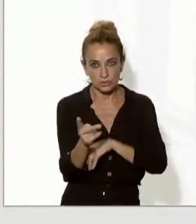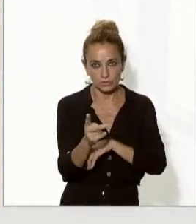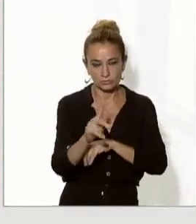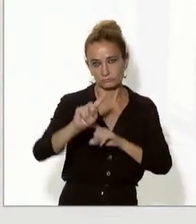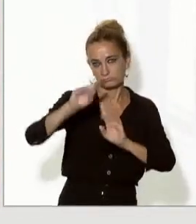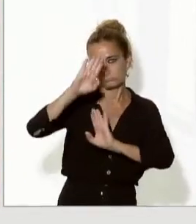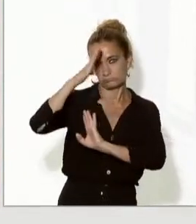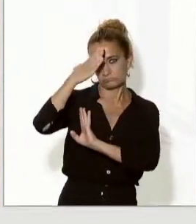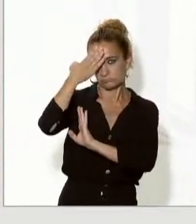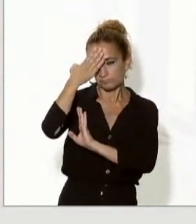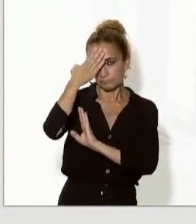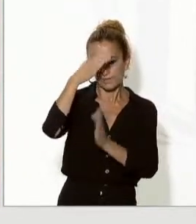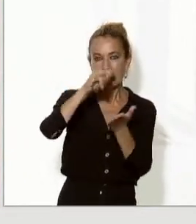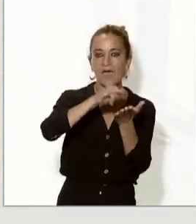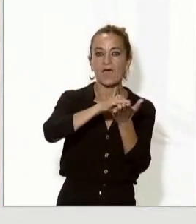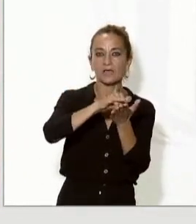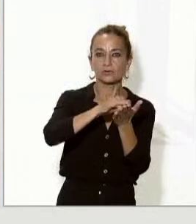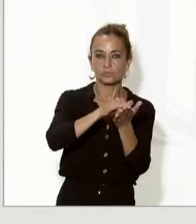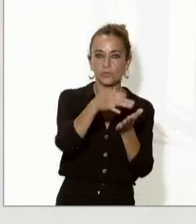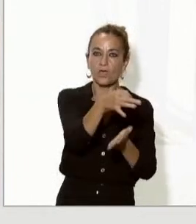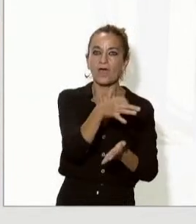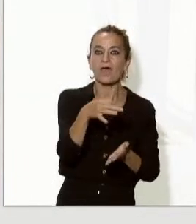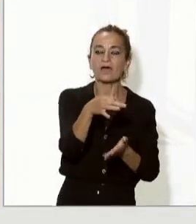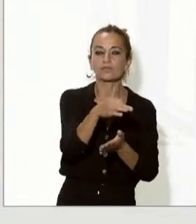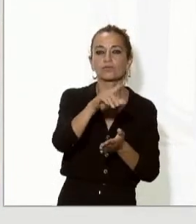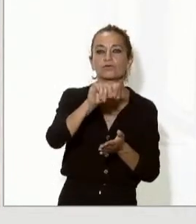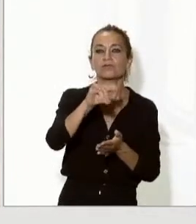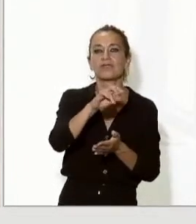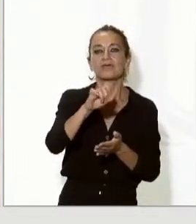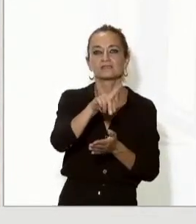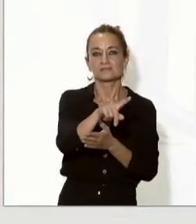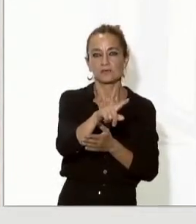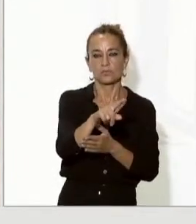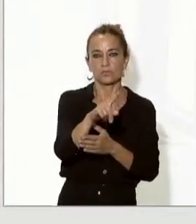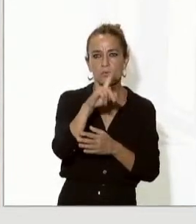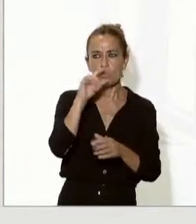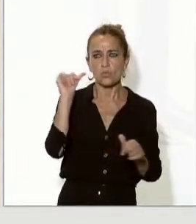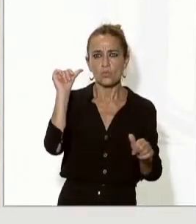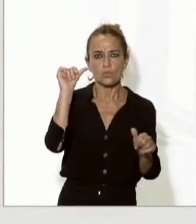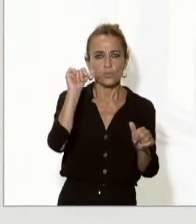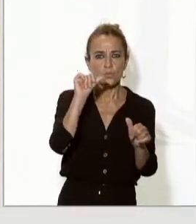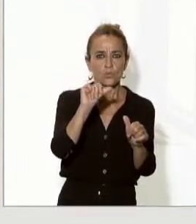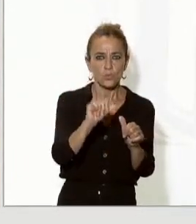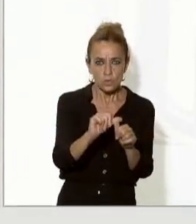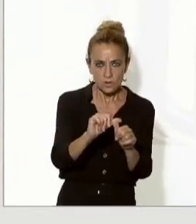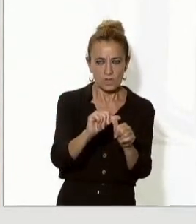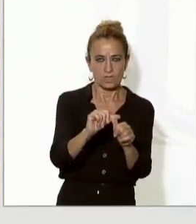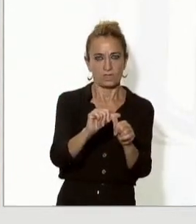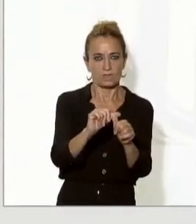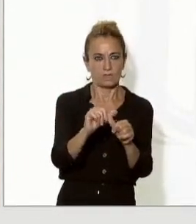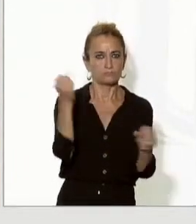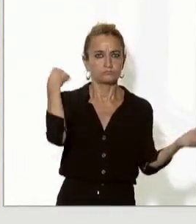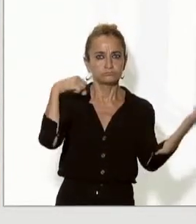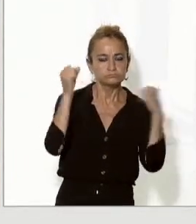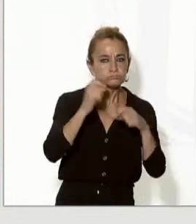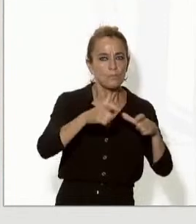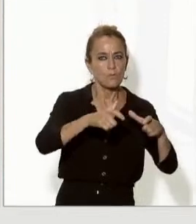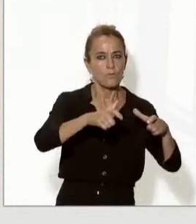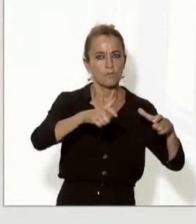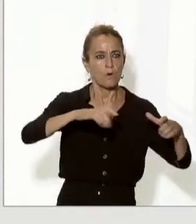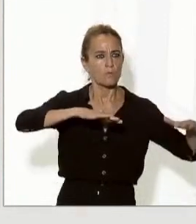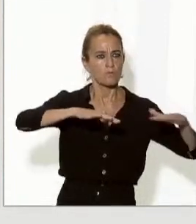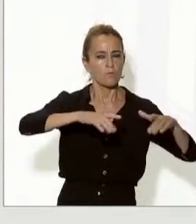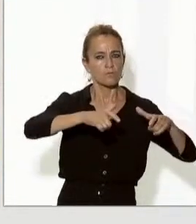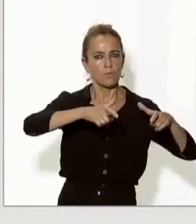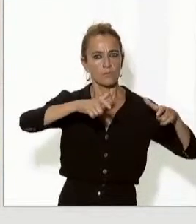'aeroport d'Andorra a la Seu que en el darrer any ha vist incrementada la seva activitat l'ha doblat, tenim més d